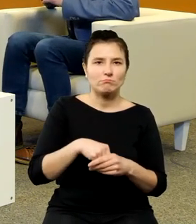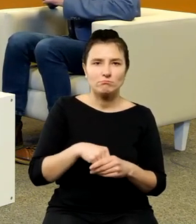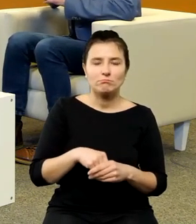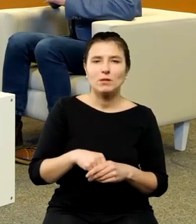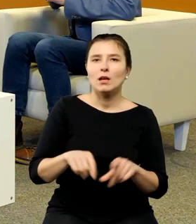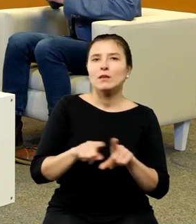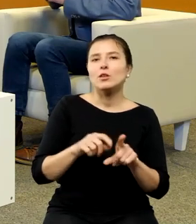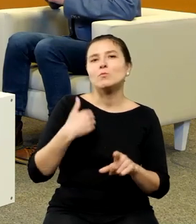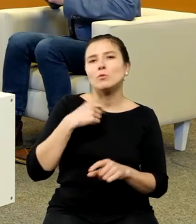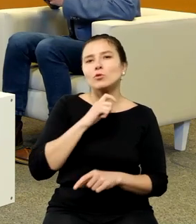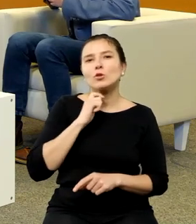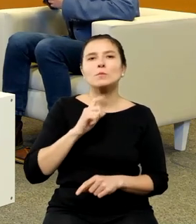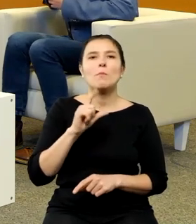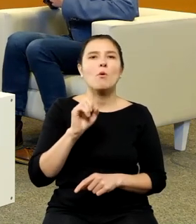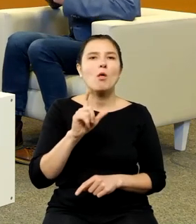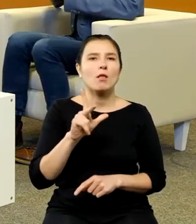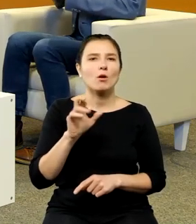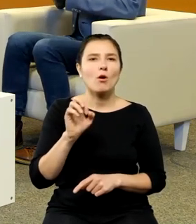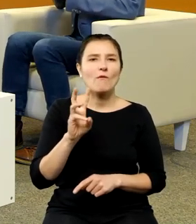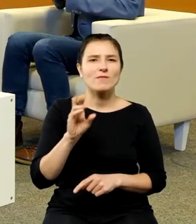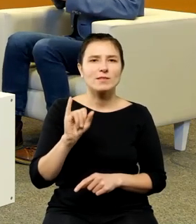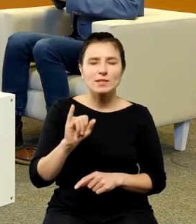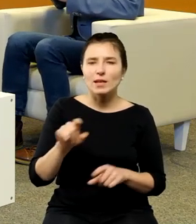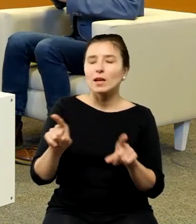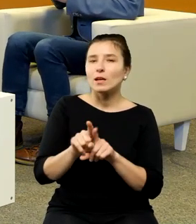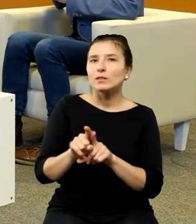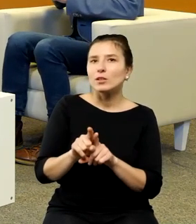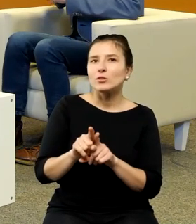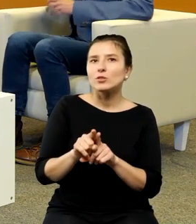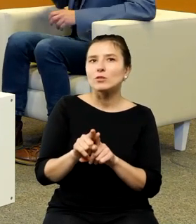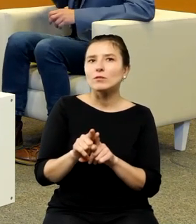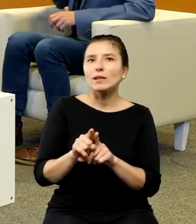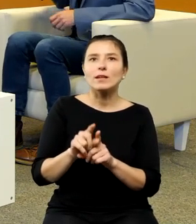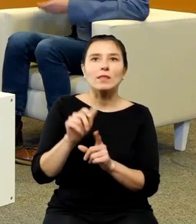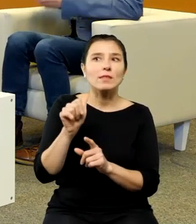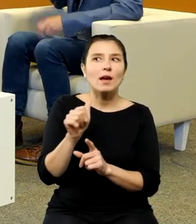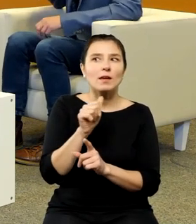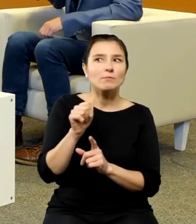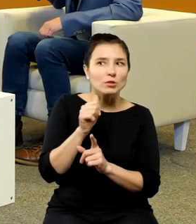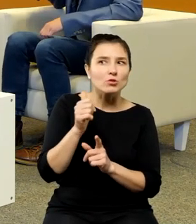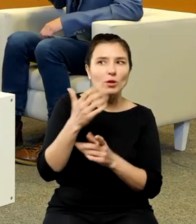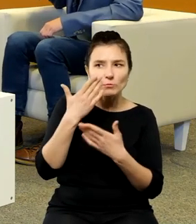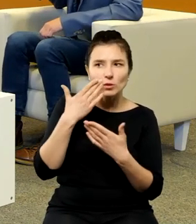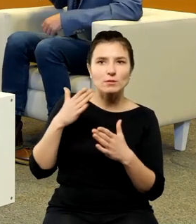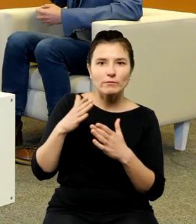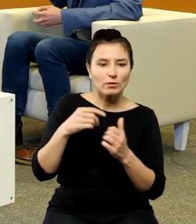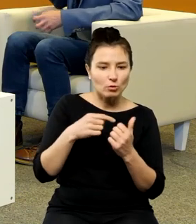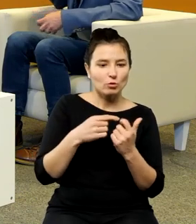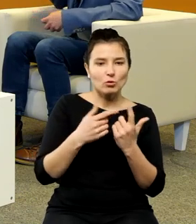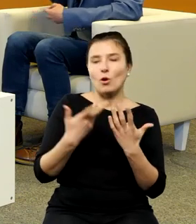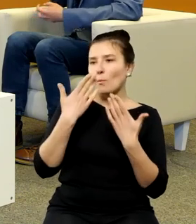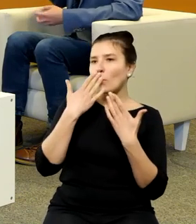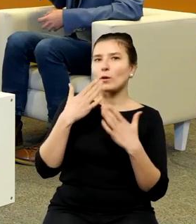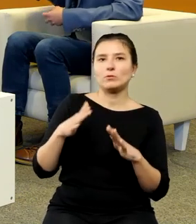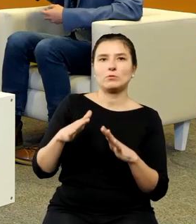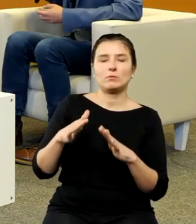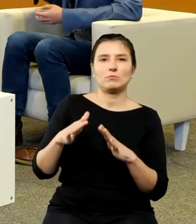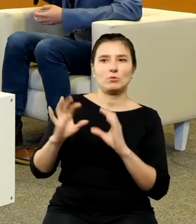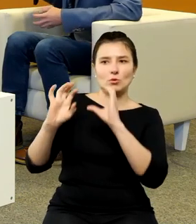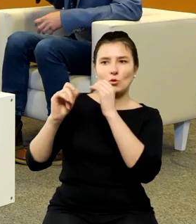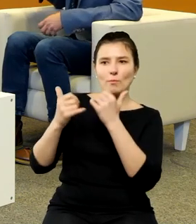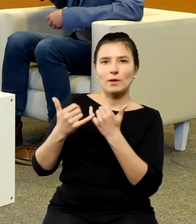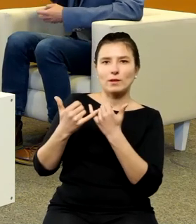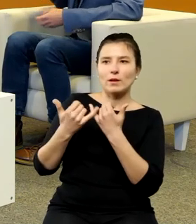Polkowskiego i taki mistyczny to wszystko bardzo ładnie nam pokazuje w jaki sposób ten Kopernik był